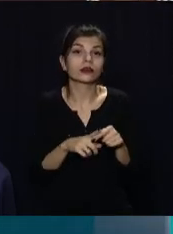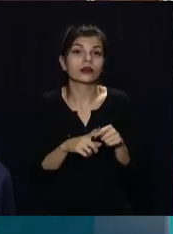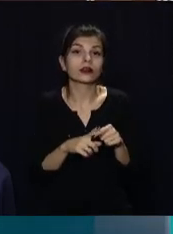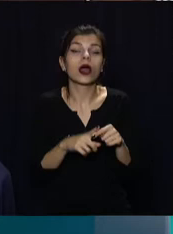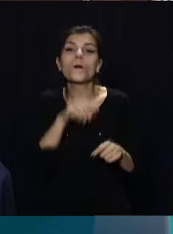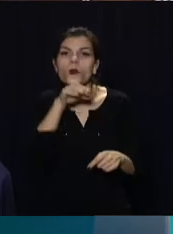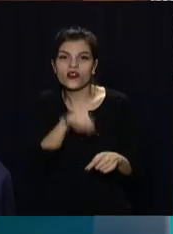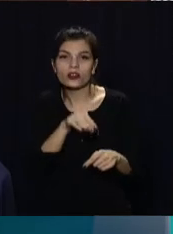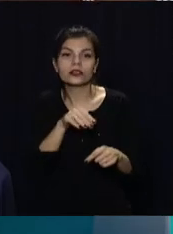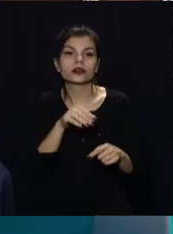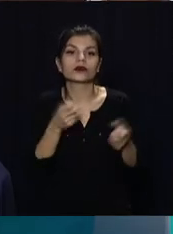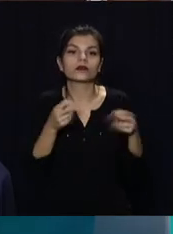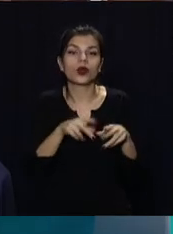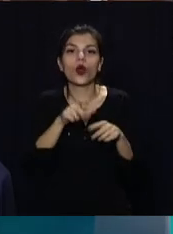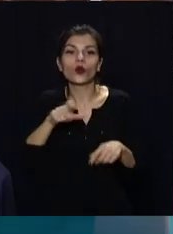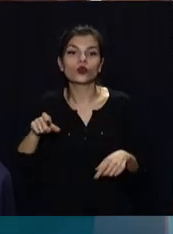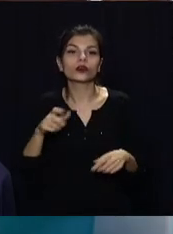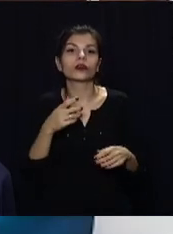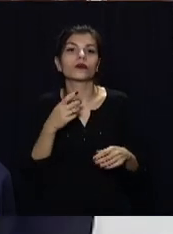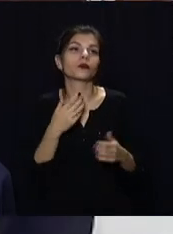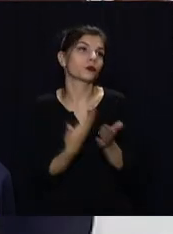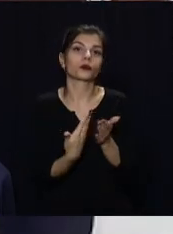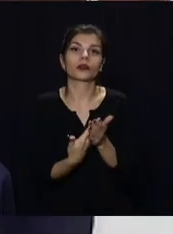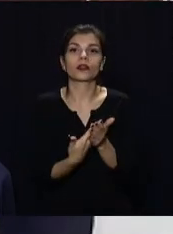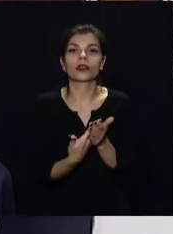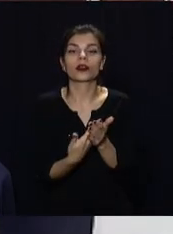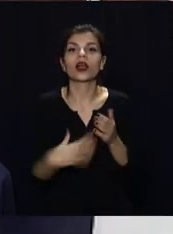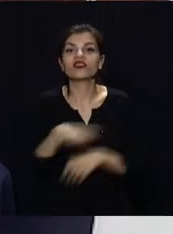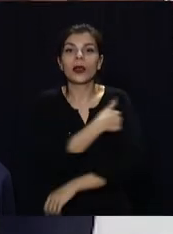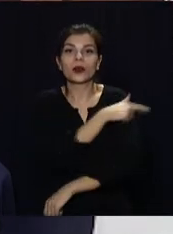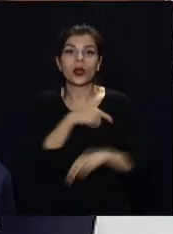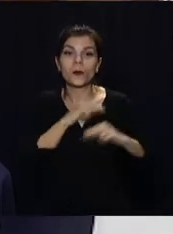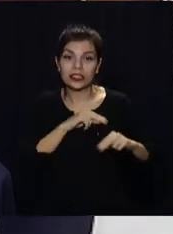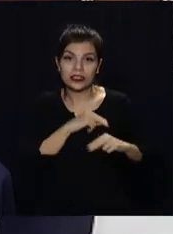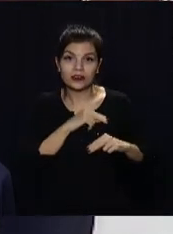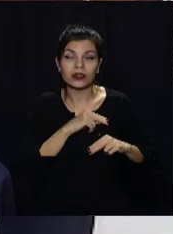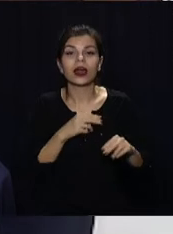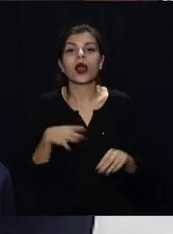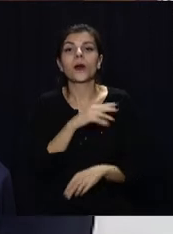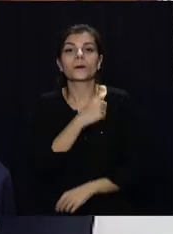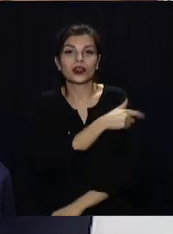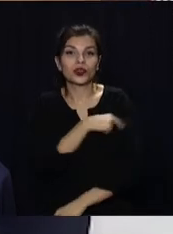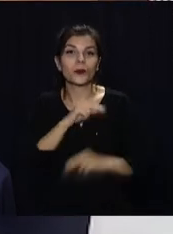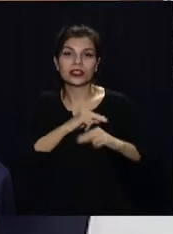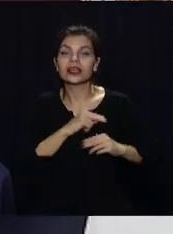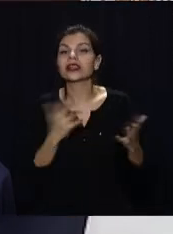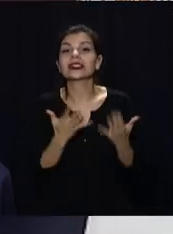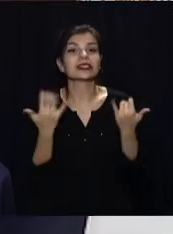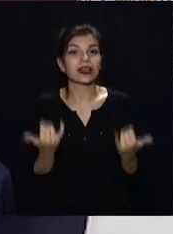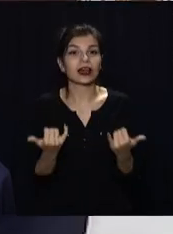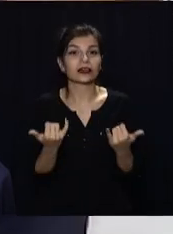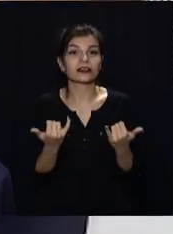група ризику? Це за професійною ознакою. люди, наприклад, всі медичні працівники.